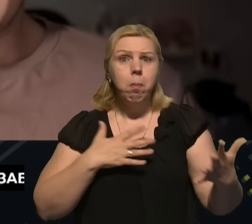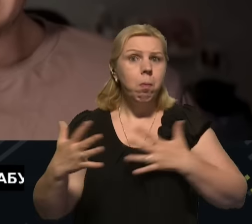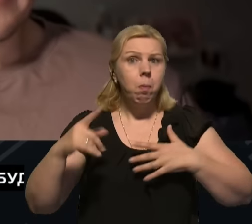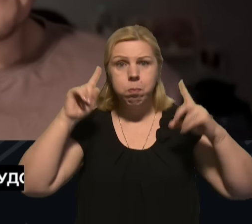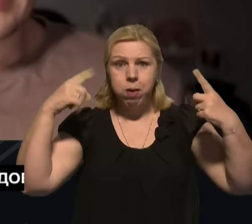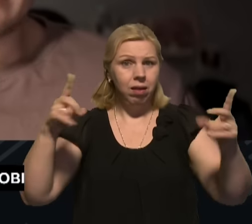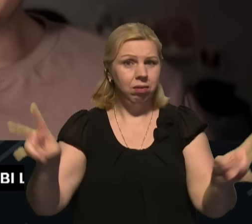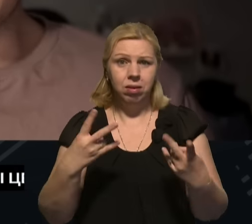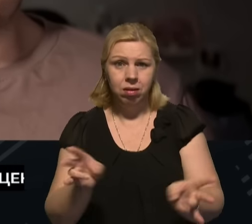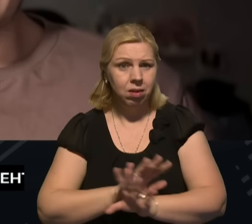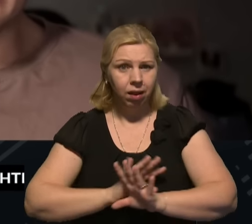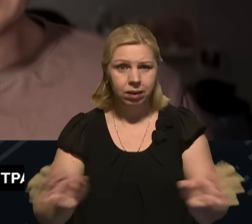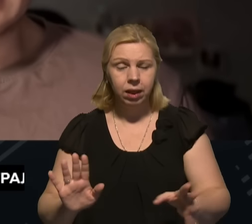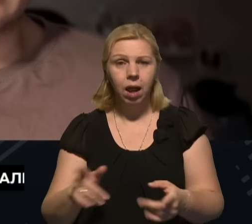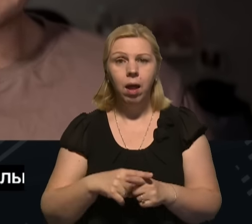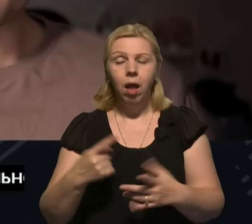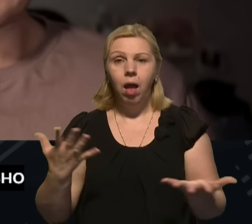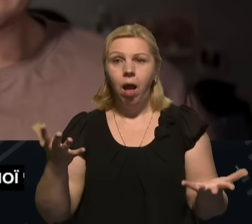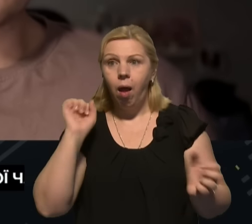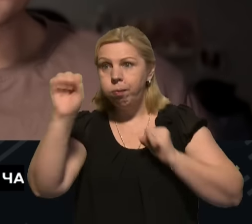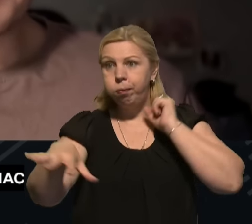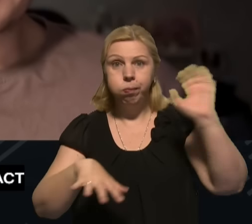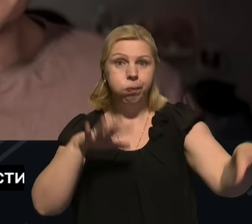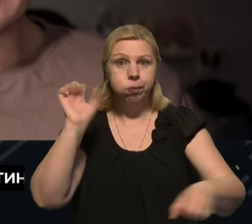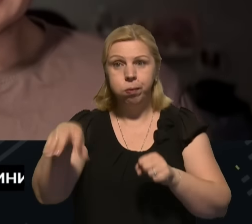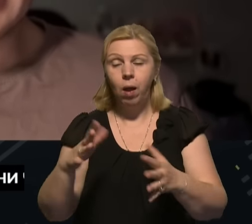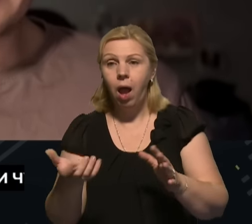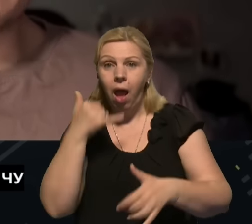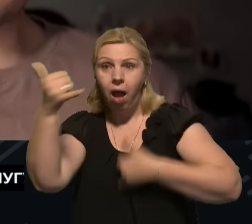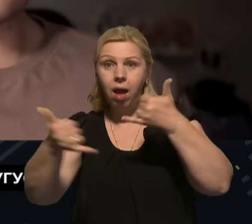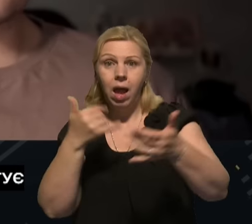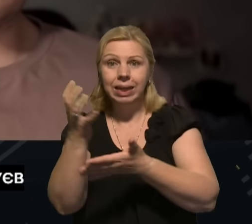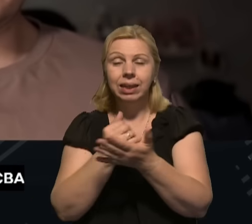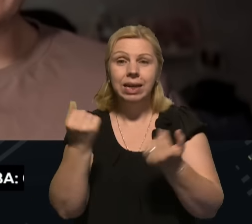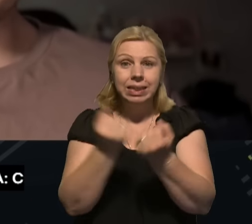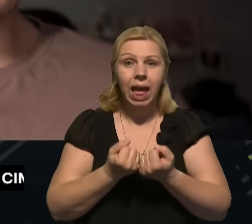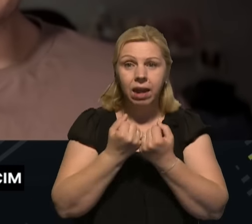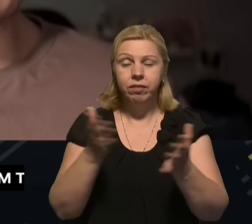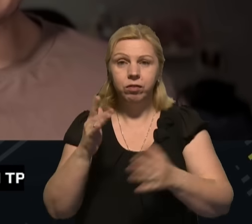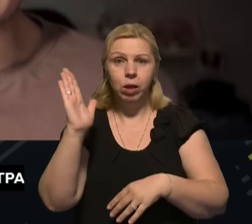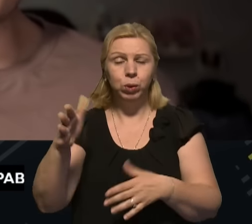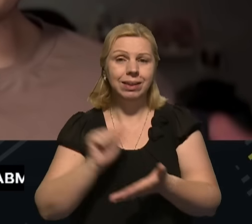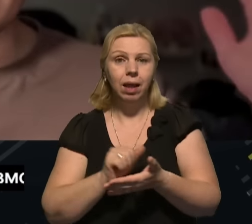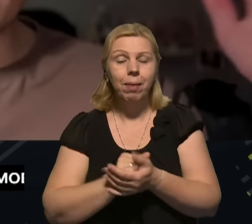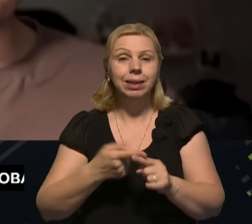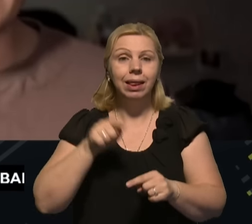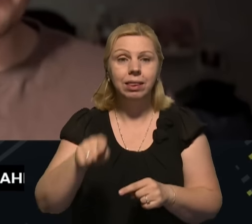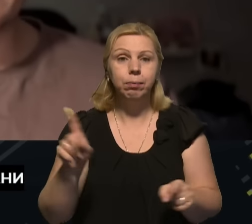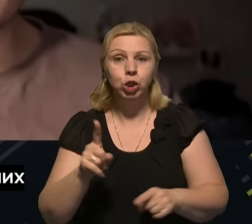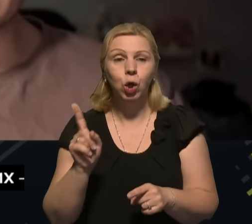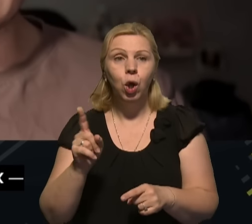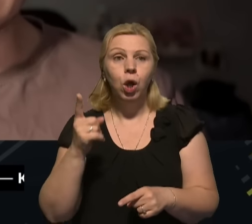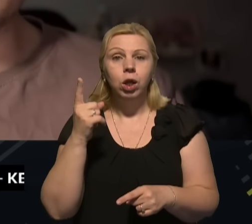обвалювати службу підтримки цих сервісів, тому що вони будуть займатися тим, що 100